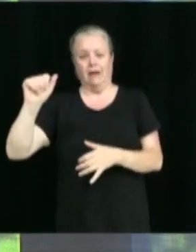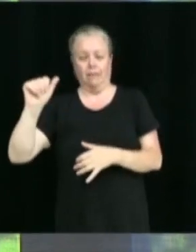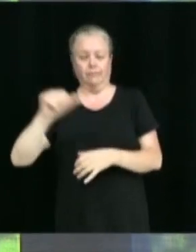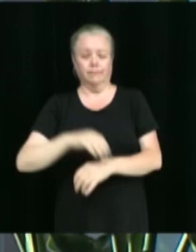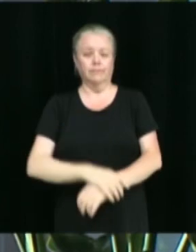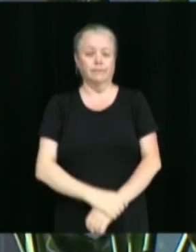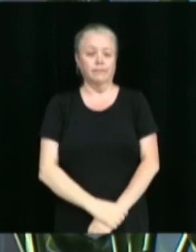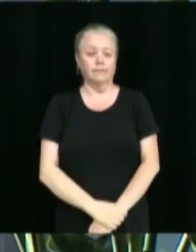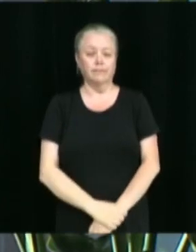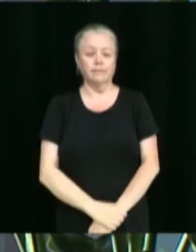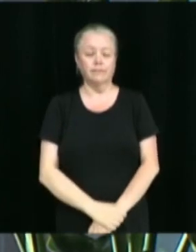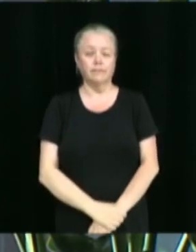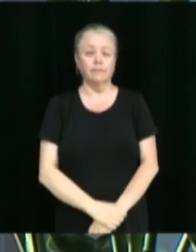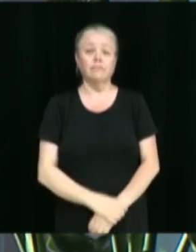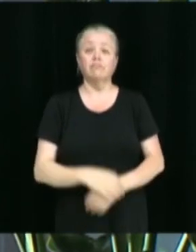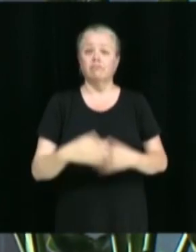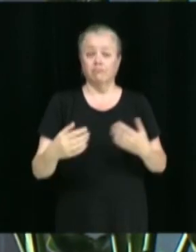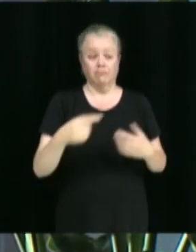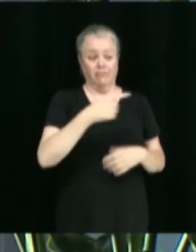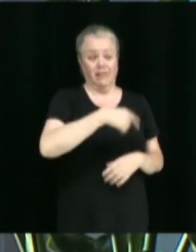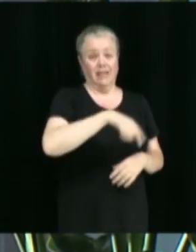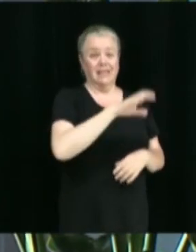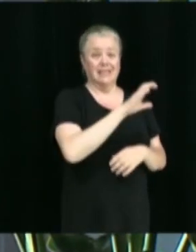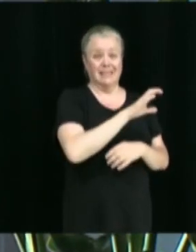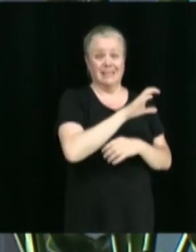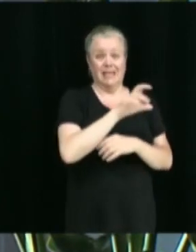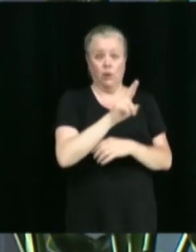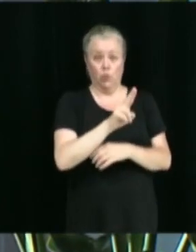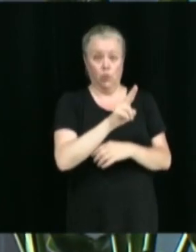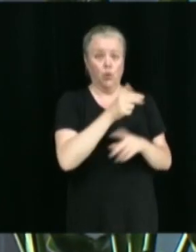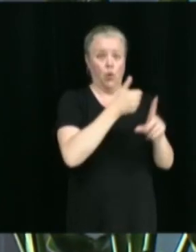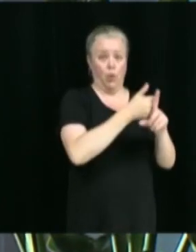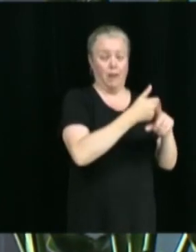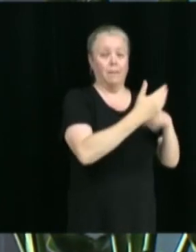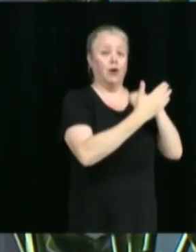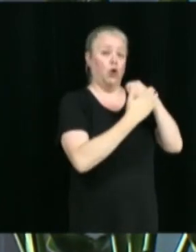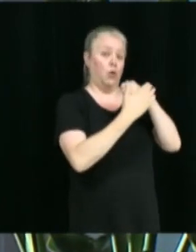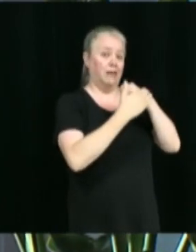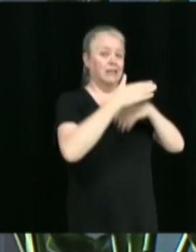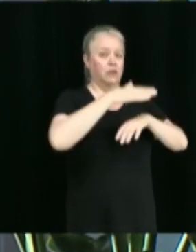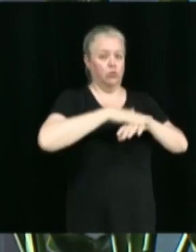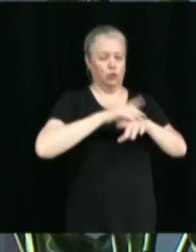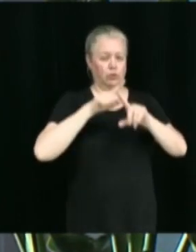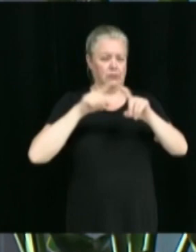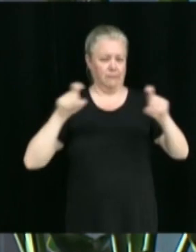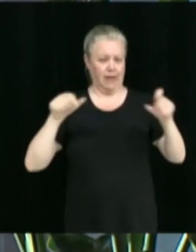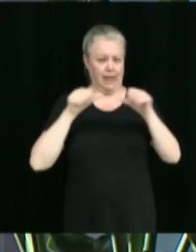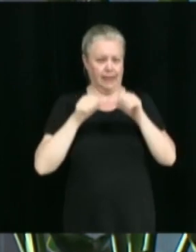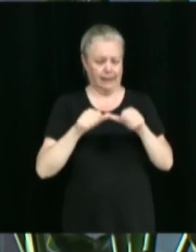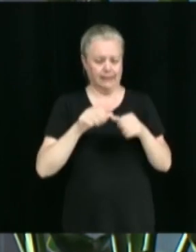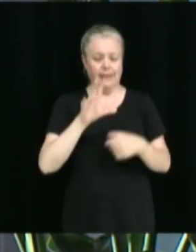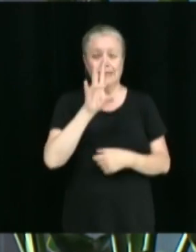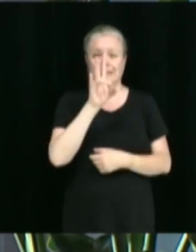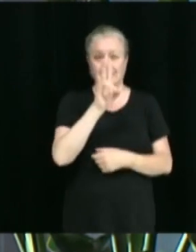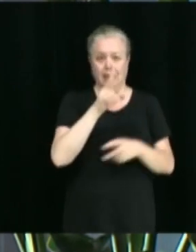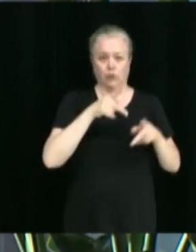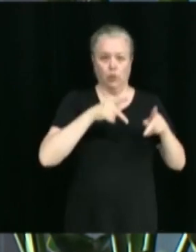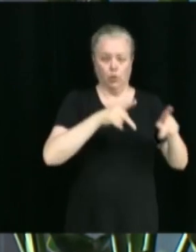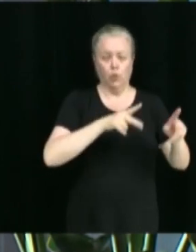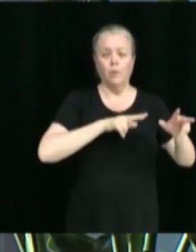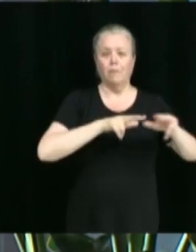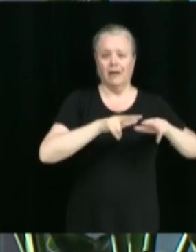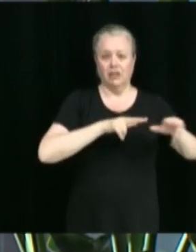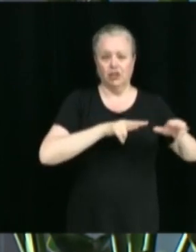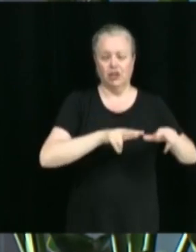Il s'agit d'entériner les recommandations du CCU pour les adresses suivantes. Le 7 rue Marchand, le 5